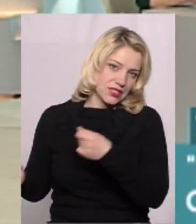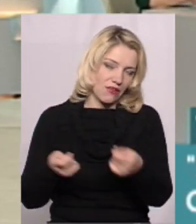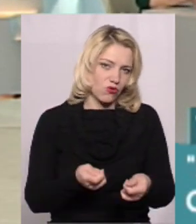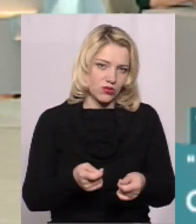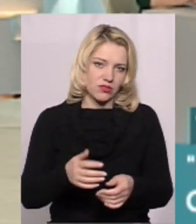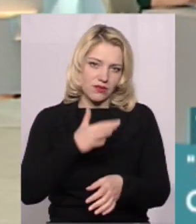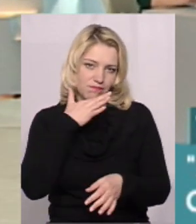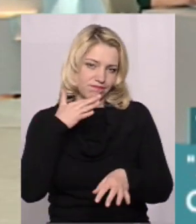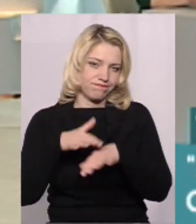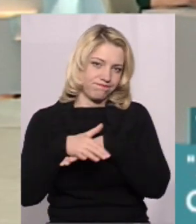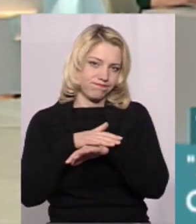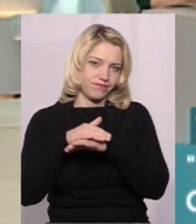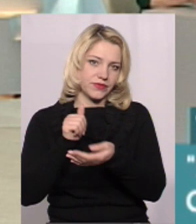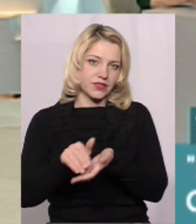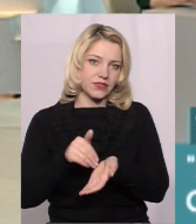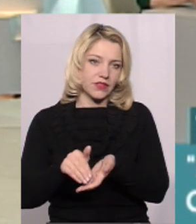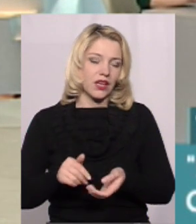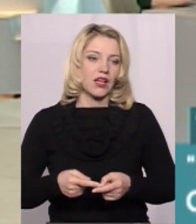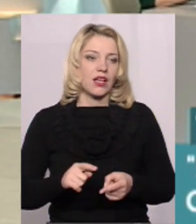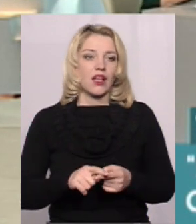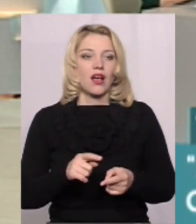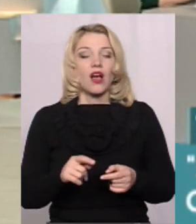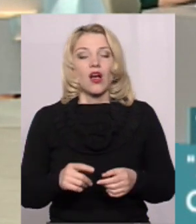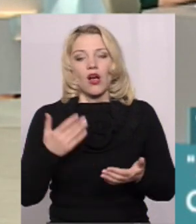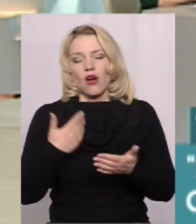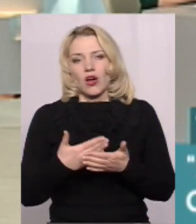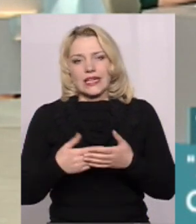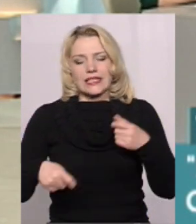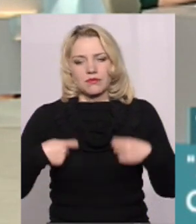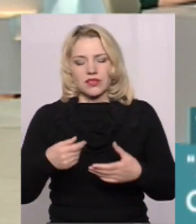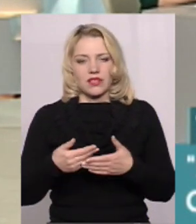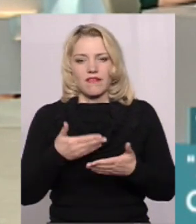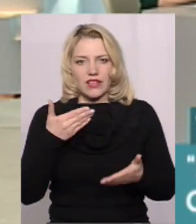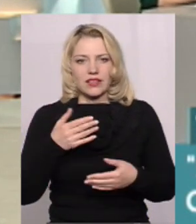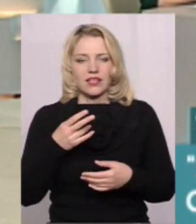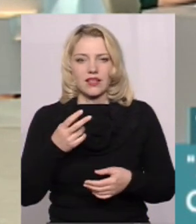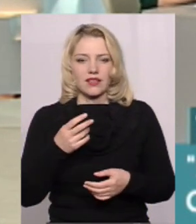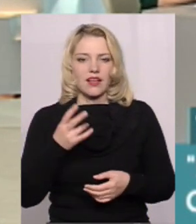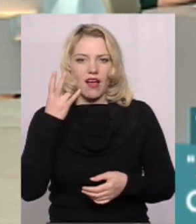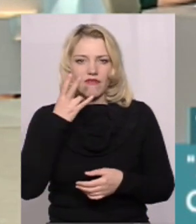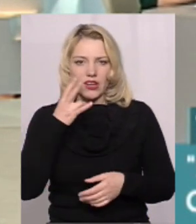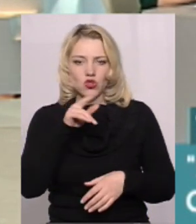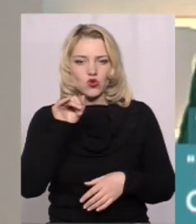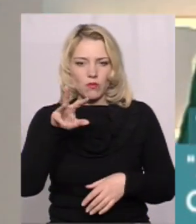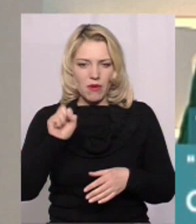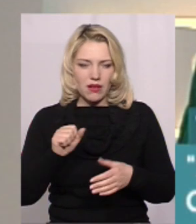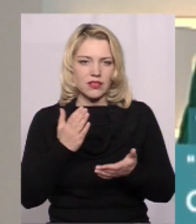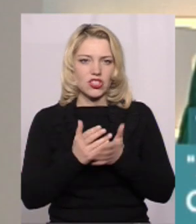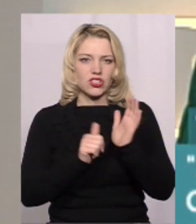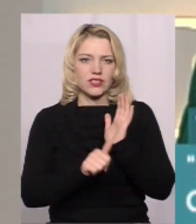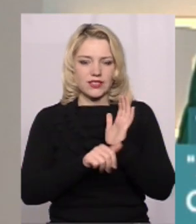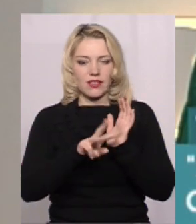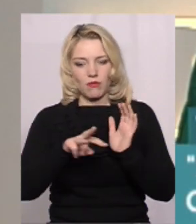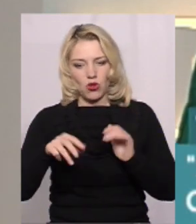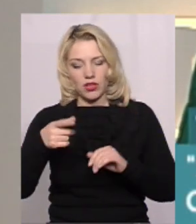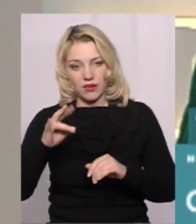поголів'я Орієнтовні прямі збитки від спалахів африканки на Хмельниччині становлять 60 мільйонів гривень Не